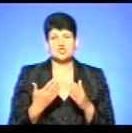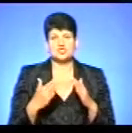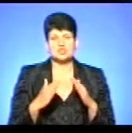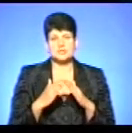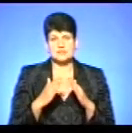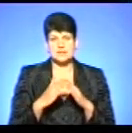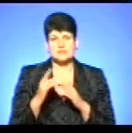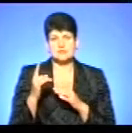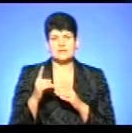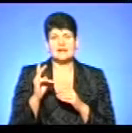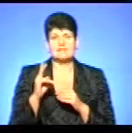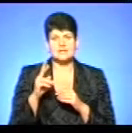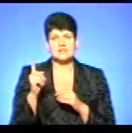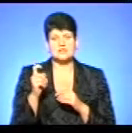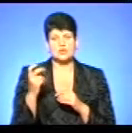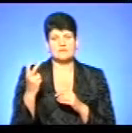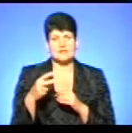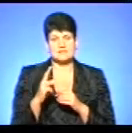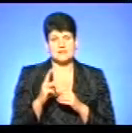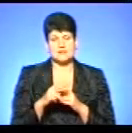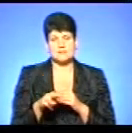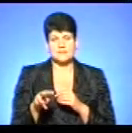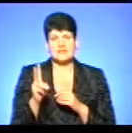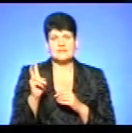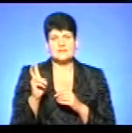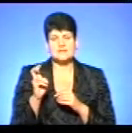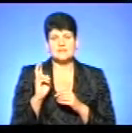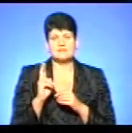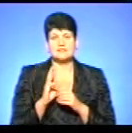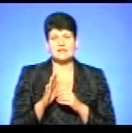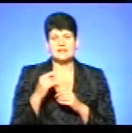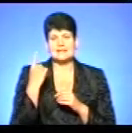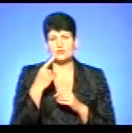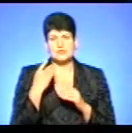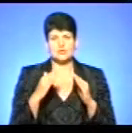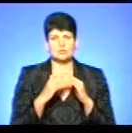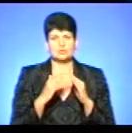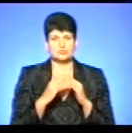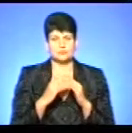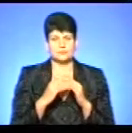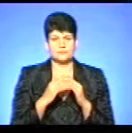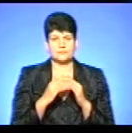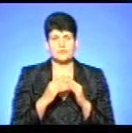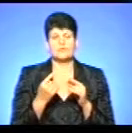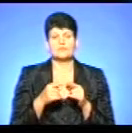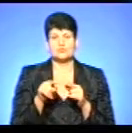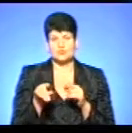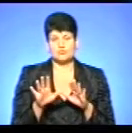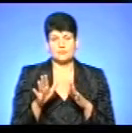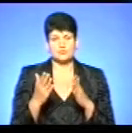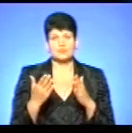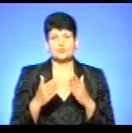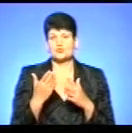квартири більше 120 квадратів, і 200 квадратів для індивідуального житлового будинку. В такому випадку субсидія не